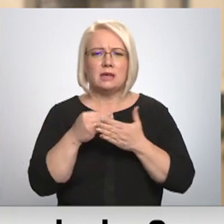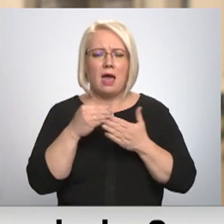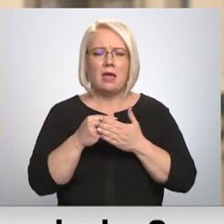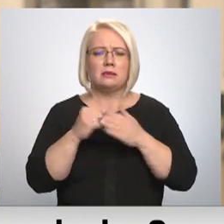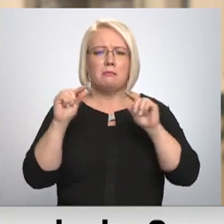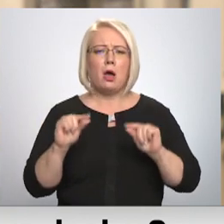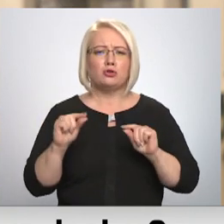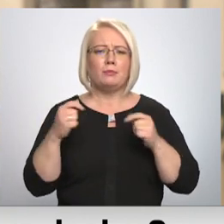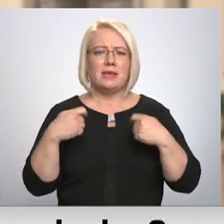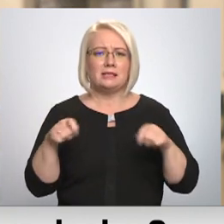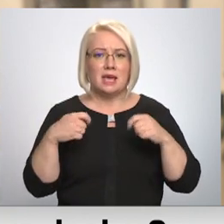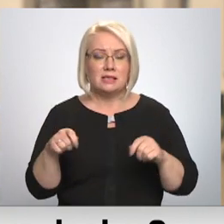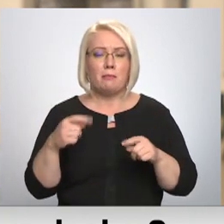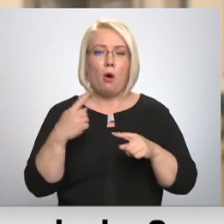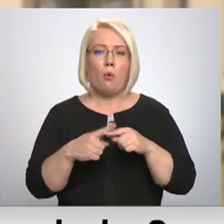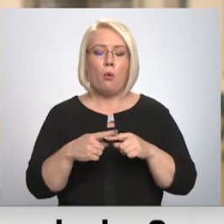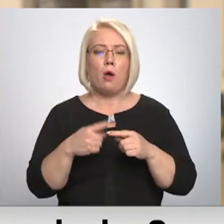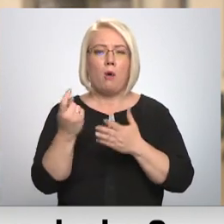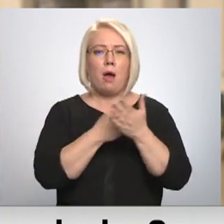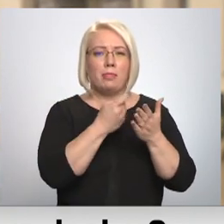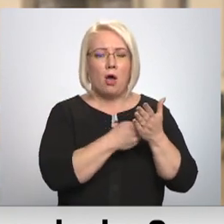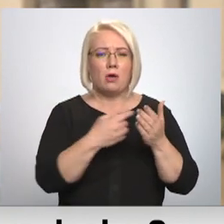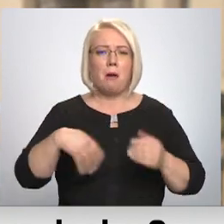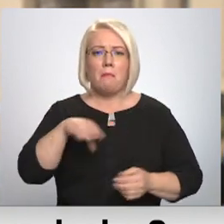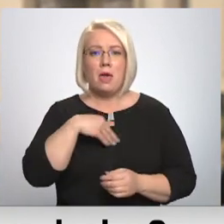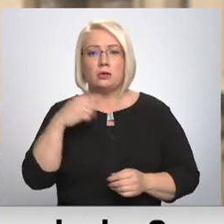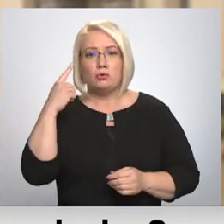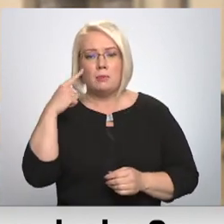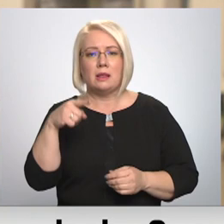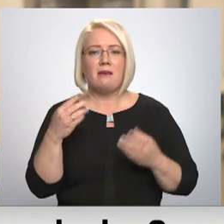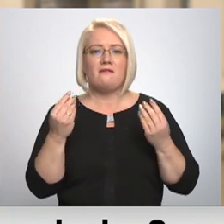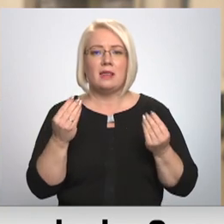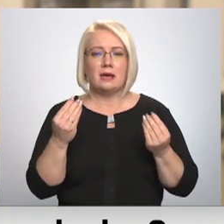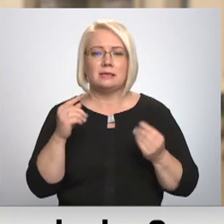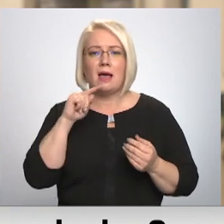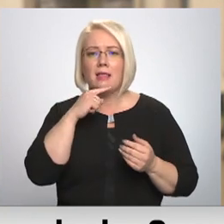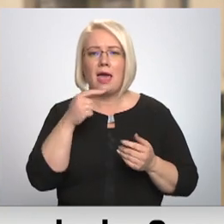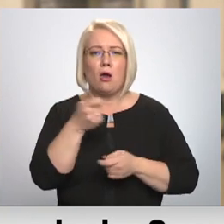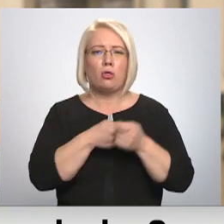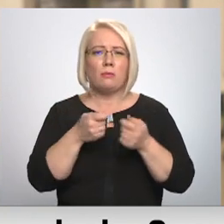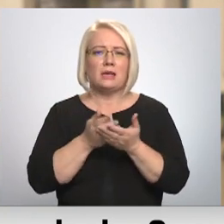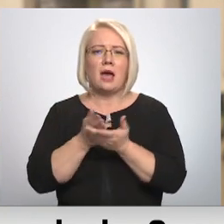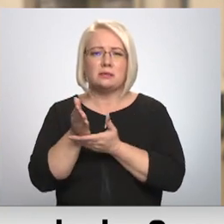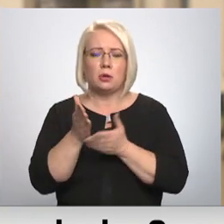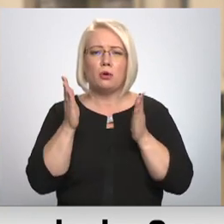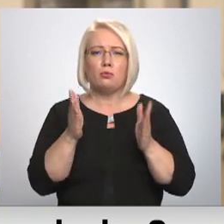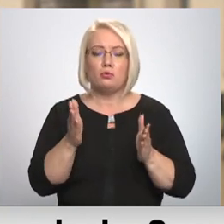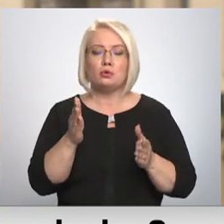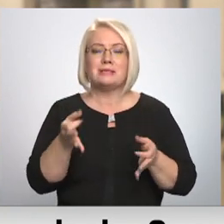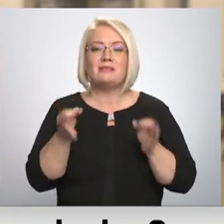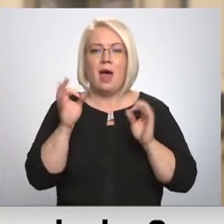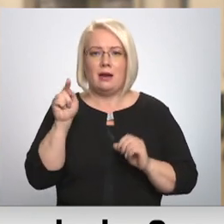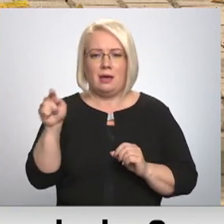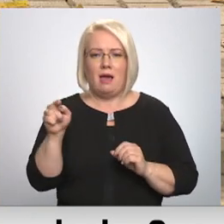zniecībā. Tas, ko mēs zinām no aptaujām un tikai no aptaujām, šie finansiāli ekonomiski aspekti patiesībā varētu būt svarīgāki